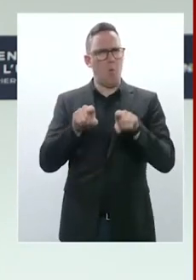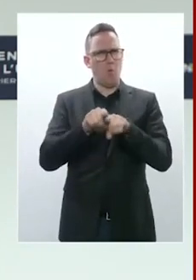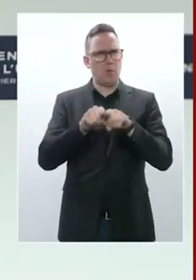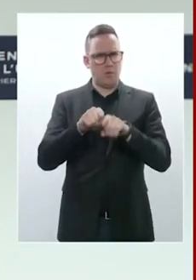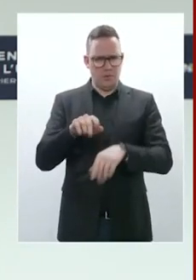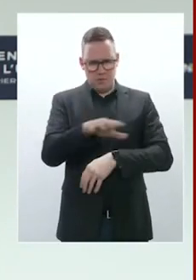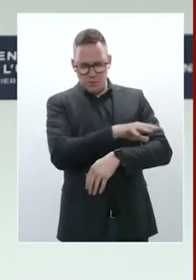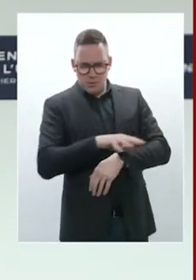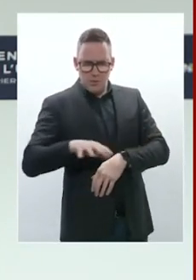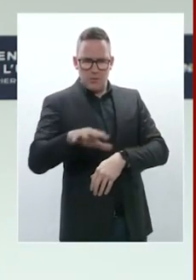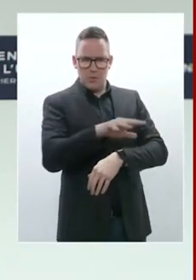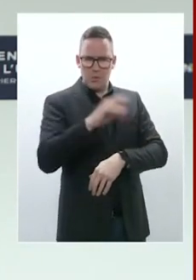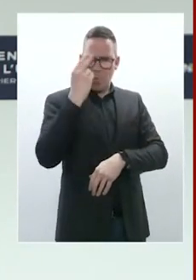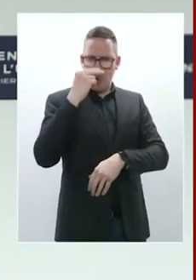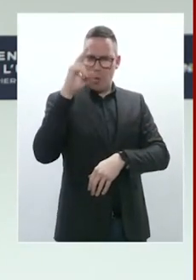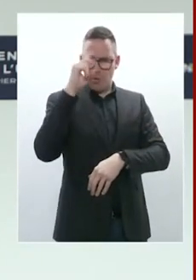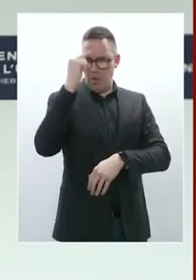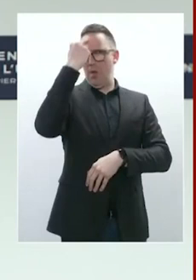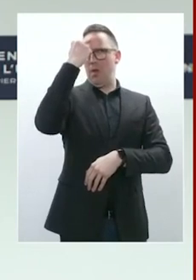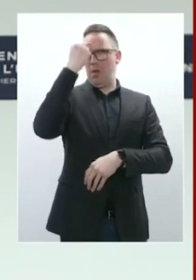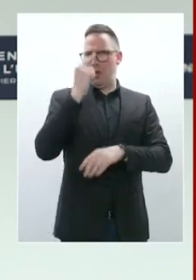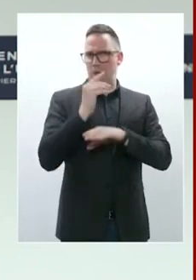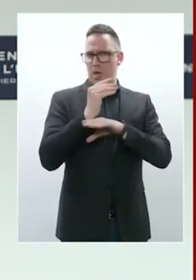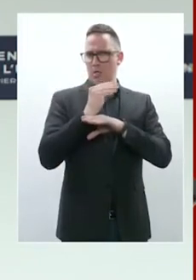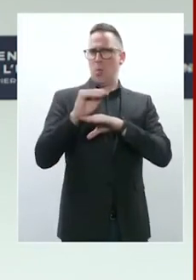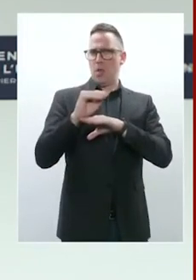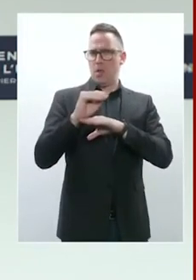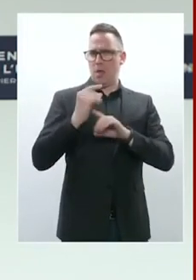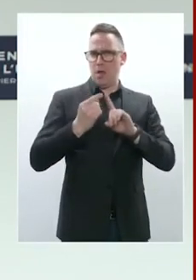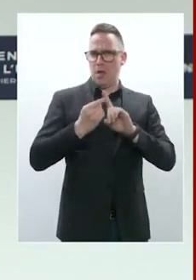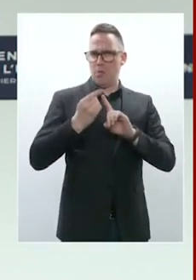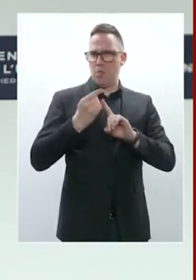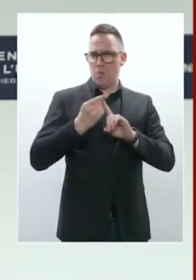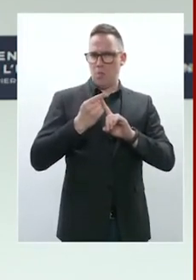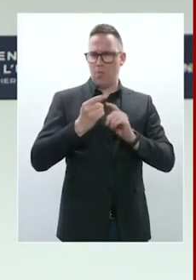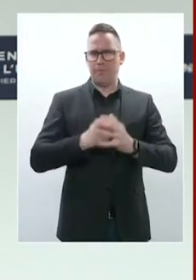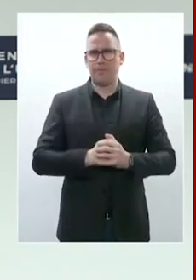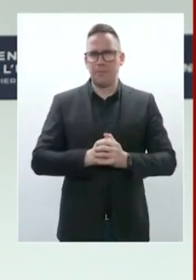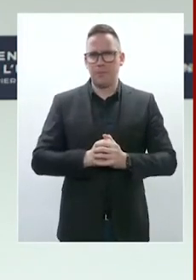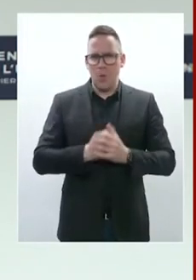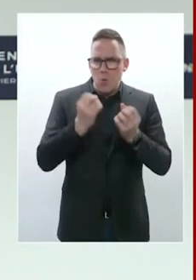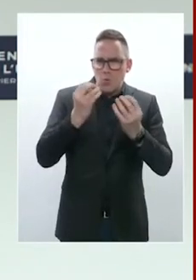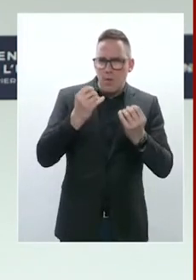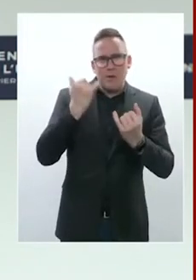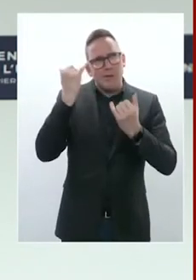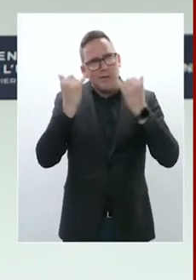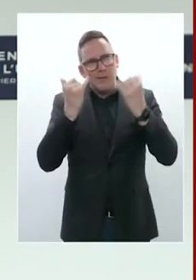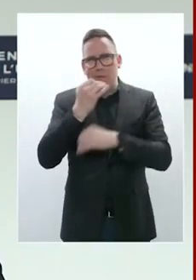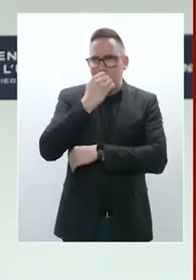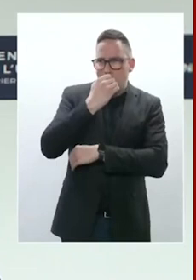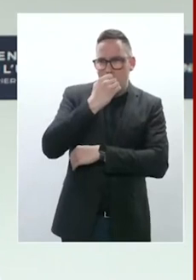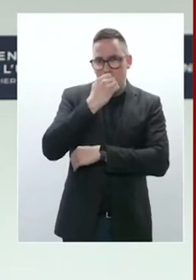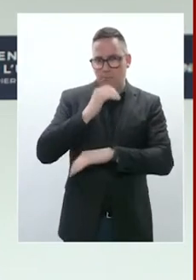sécurité collective. Concept souvent brandi, notion souvent avancée, c'est maintenant une réalité. La question est de savoir